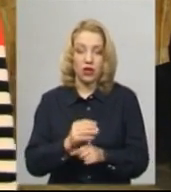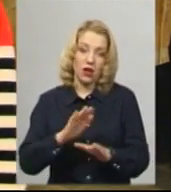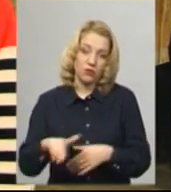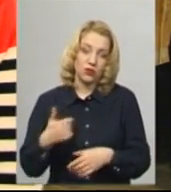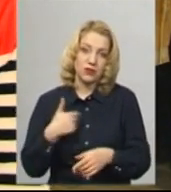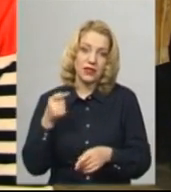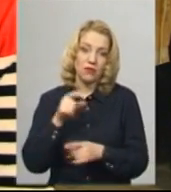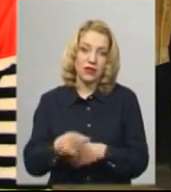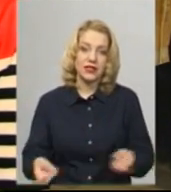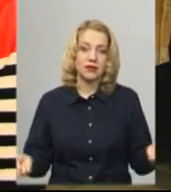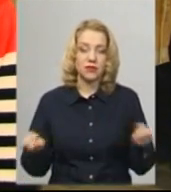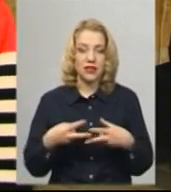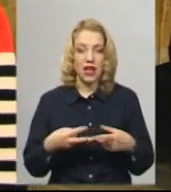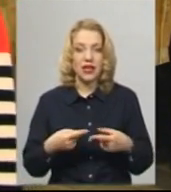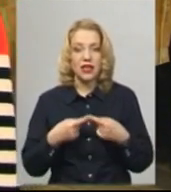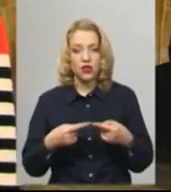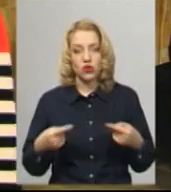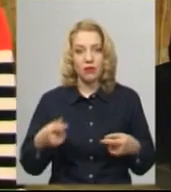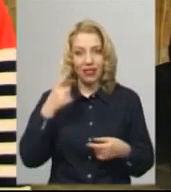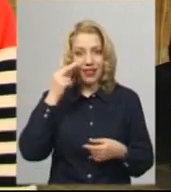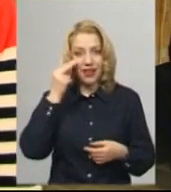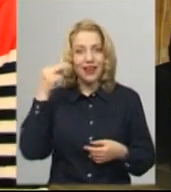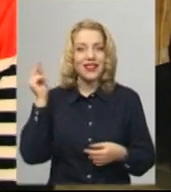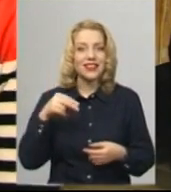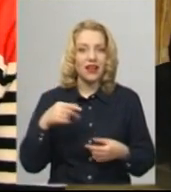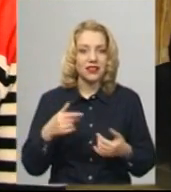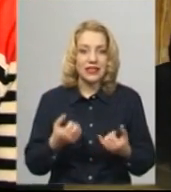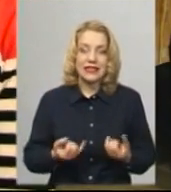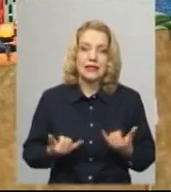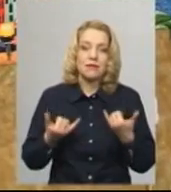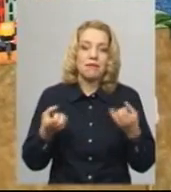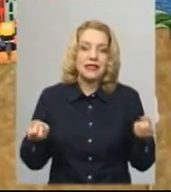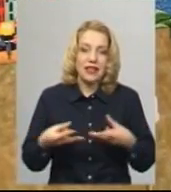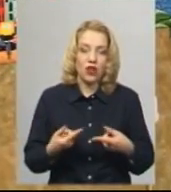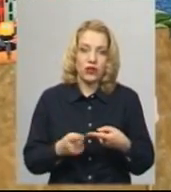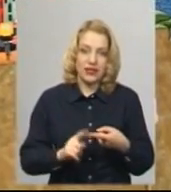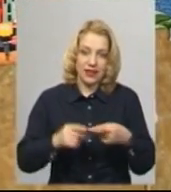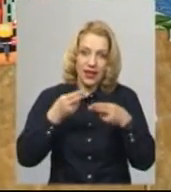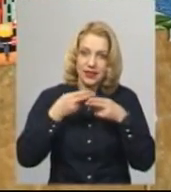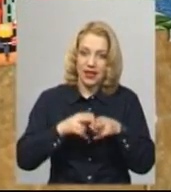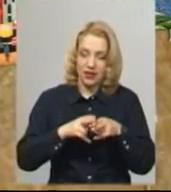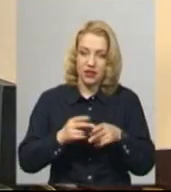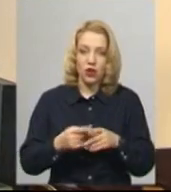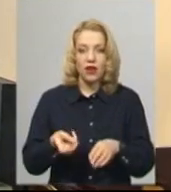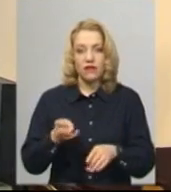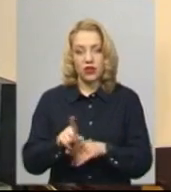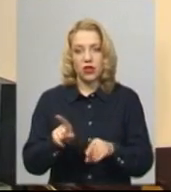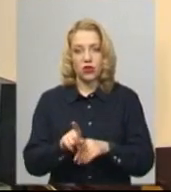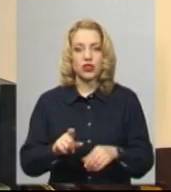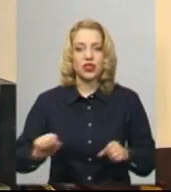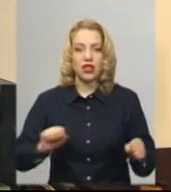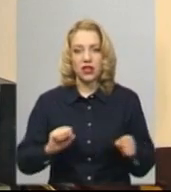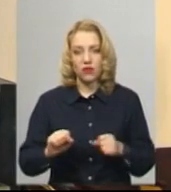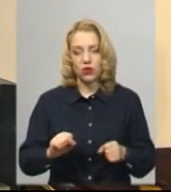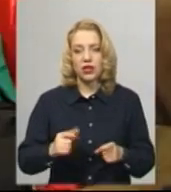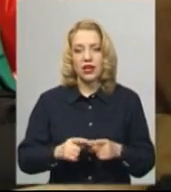ми замовляли спеціальні інструменти з Китаю, спеціально для цієї техніки. Відвідає виставку і керівник Хмельницького товариства молоді